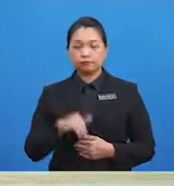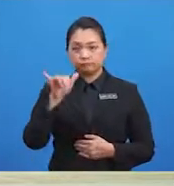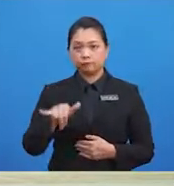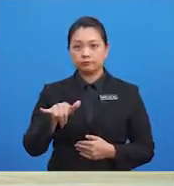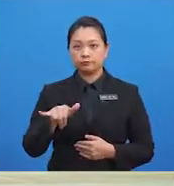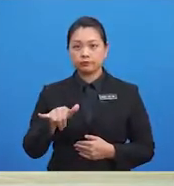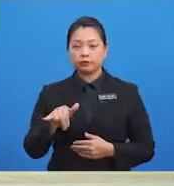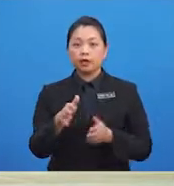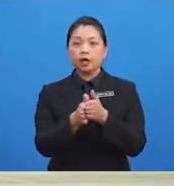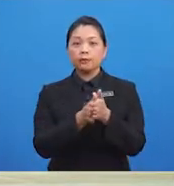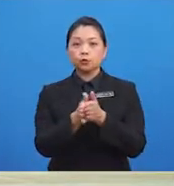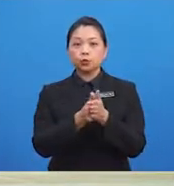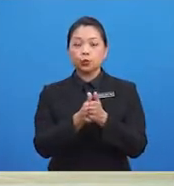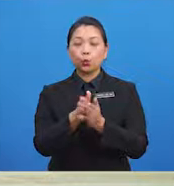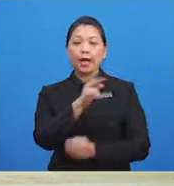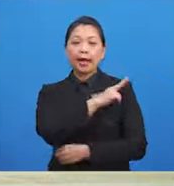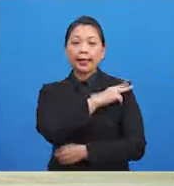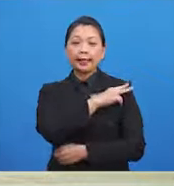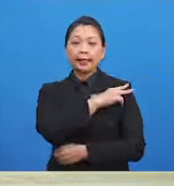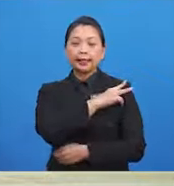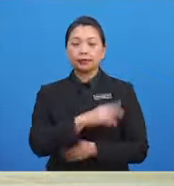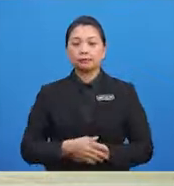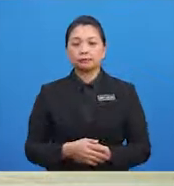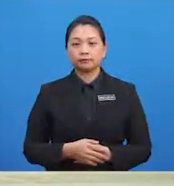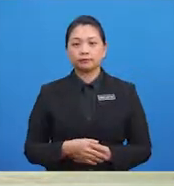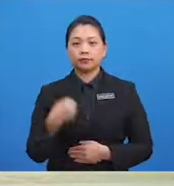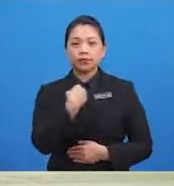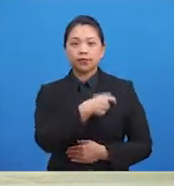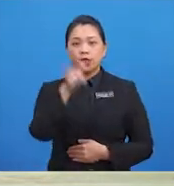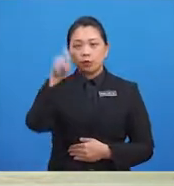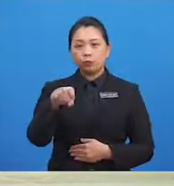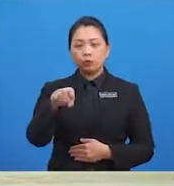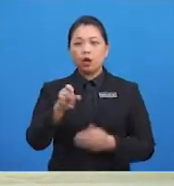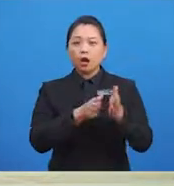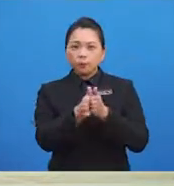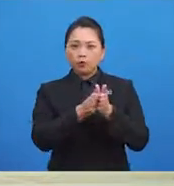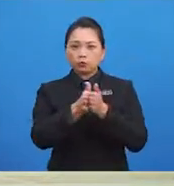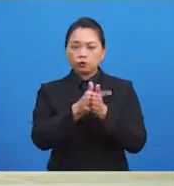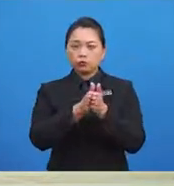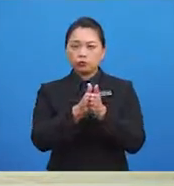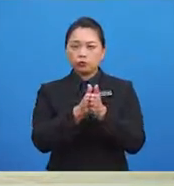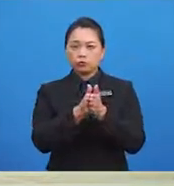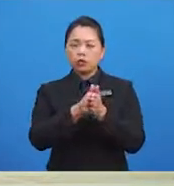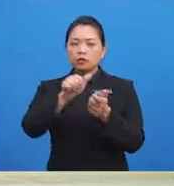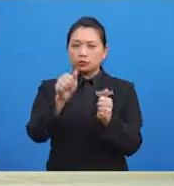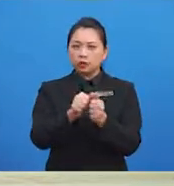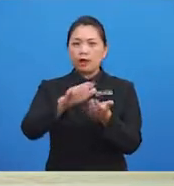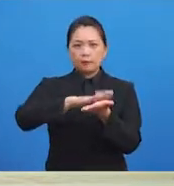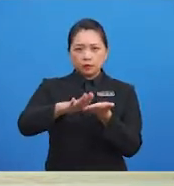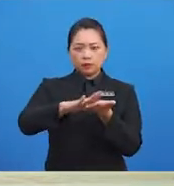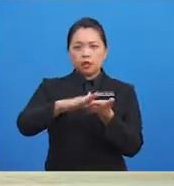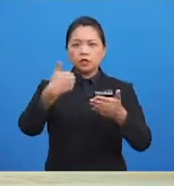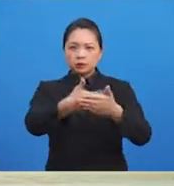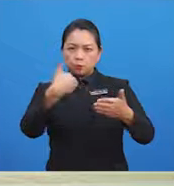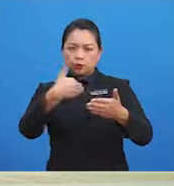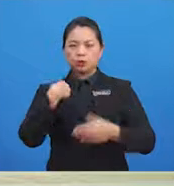bersih Sebelum kita masuk ke rumah Ataupun sebelum masuk tidur Supaya bebas